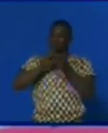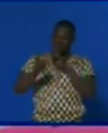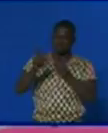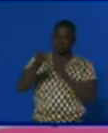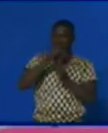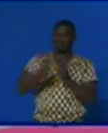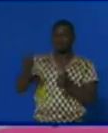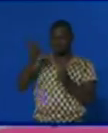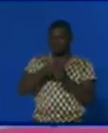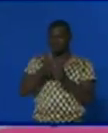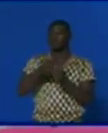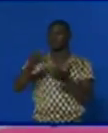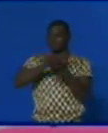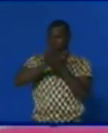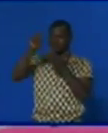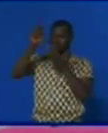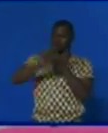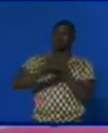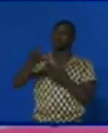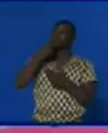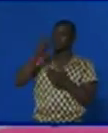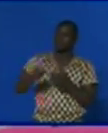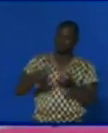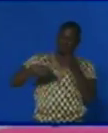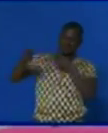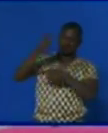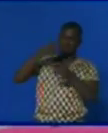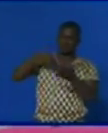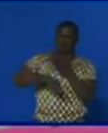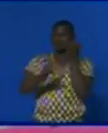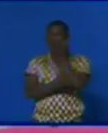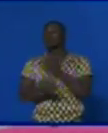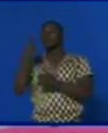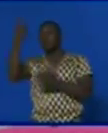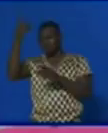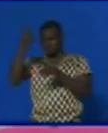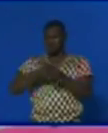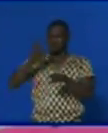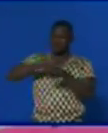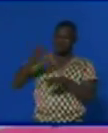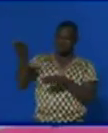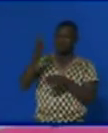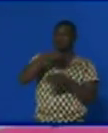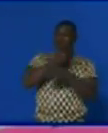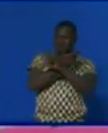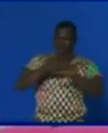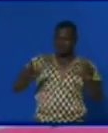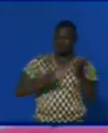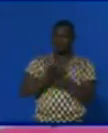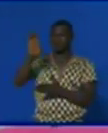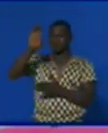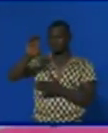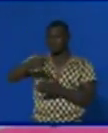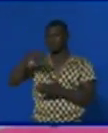1er août que l'opposant congolais devrait rentrer au pays un mois après avoir été acquitté et libéré par la CPI suite à son